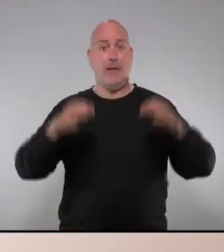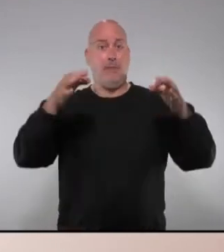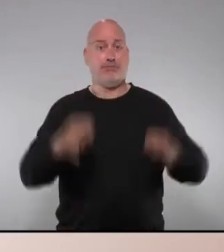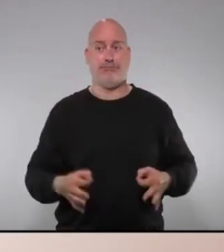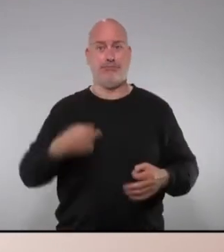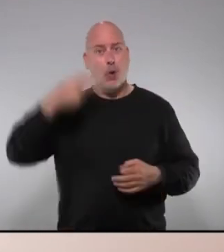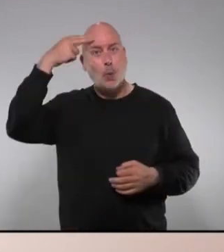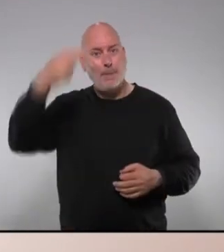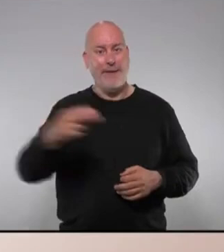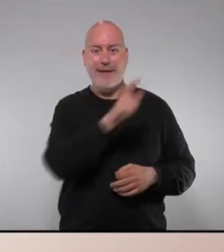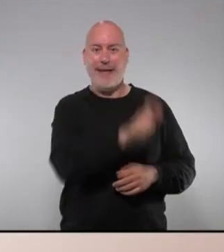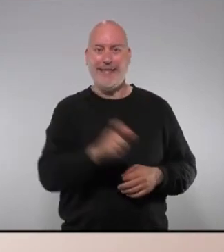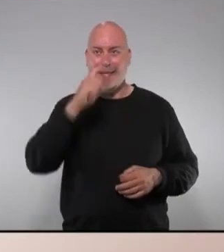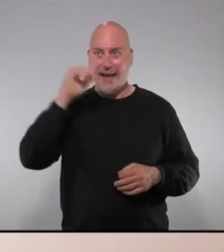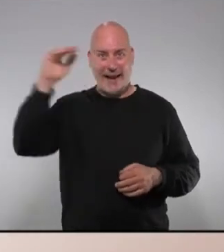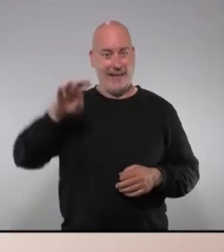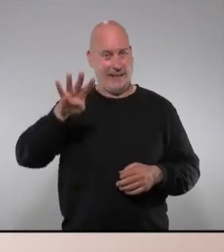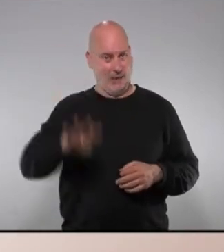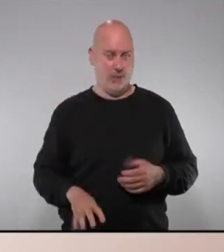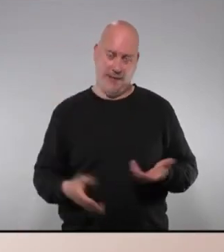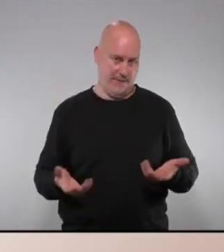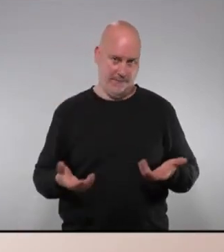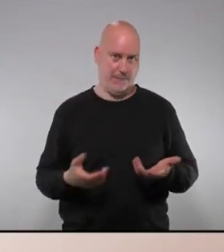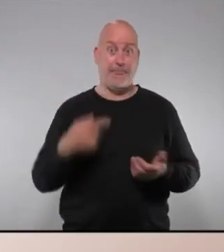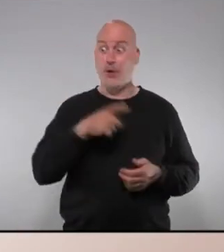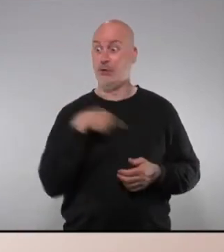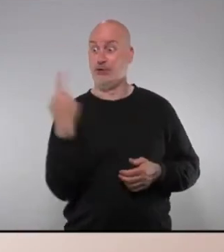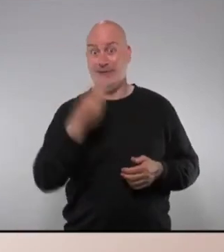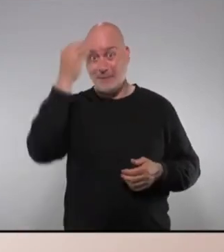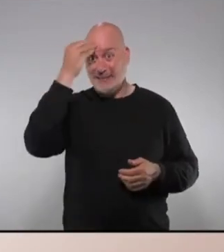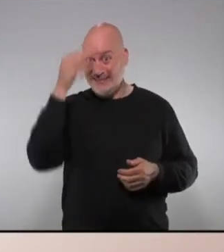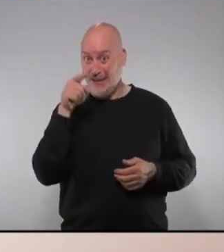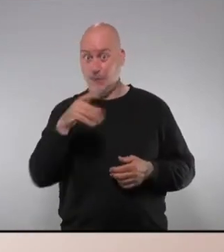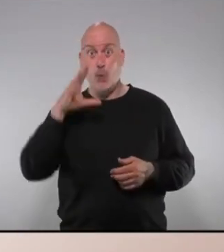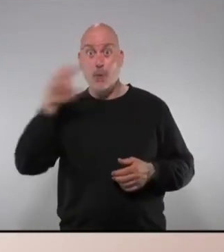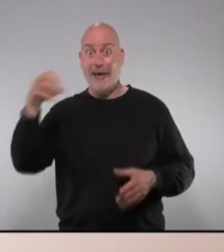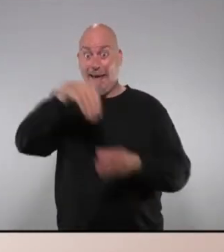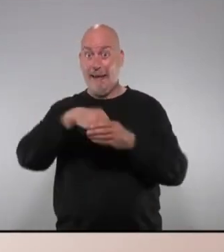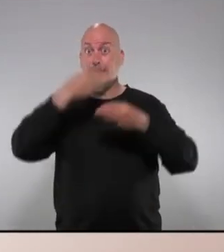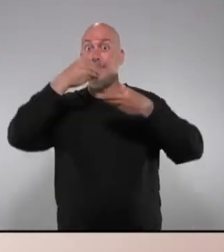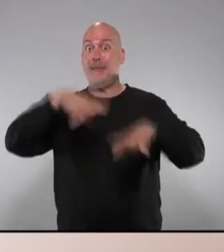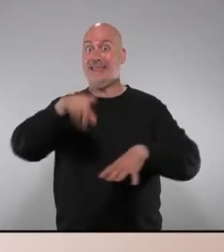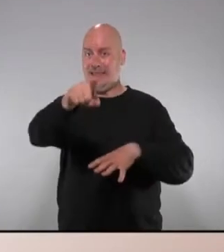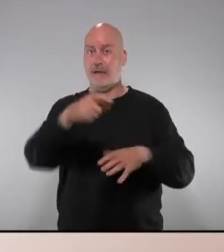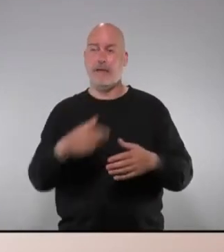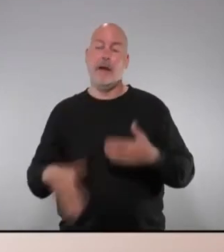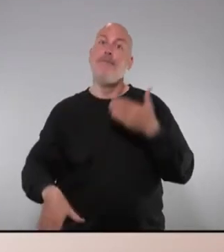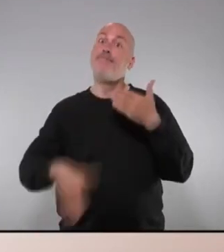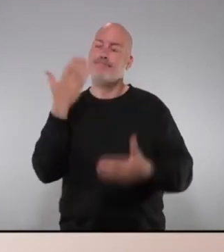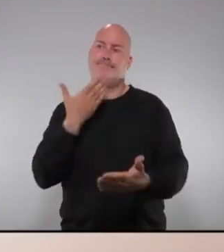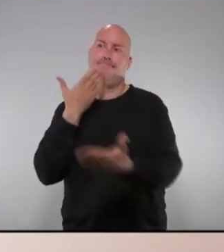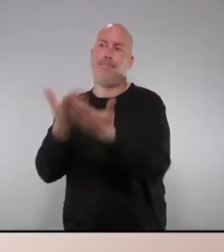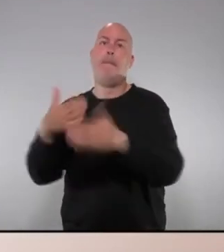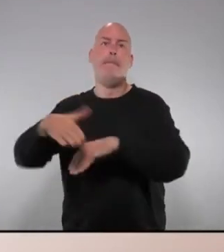amb la gent gran de Catalunya. Nosaltres pensem que el govern que vostè representa hauria de començar demanant perdó a la gent gran de